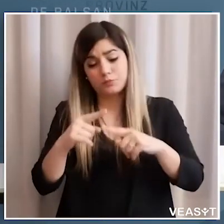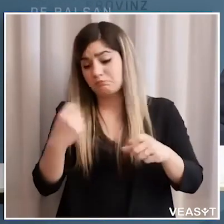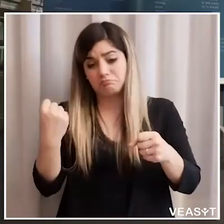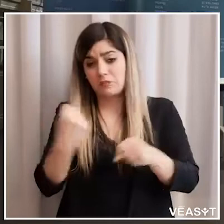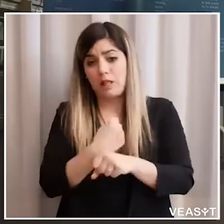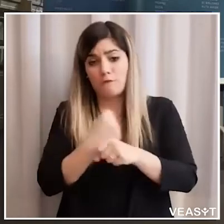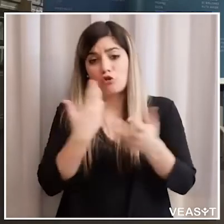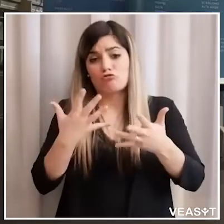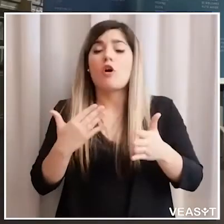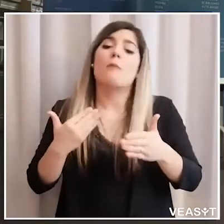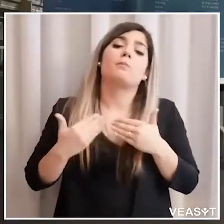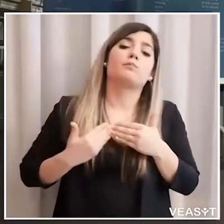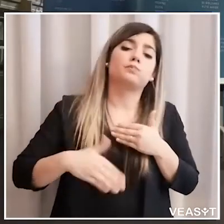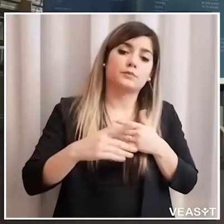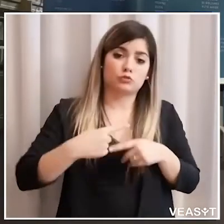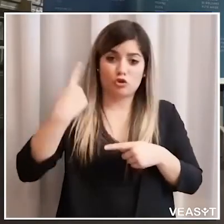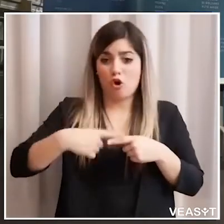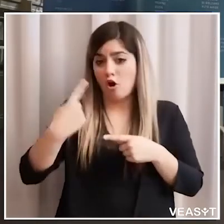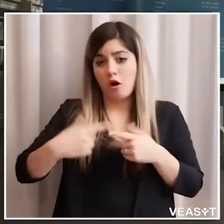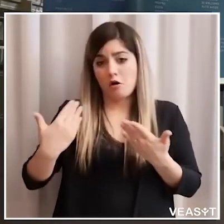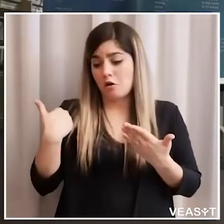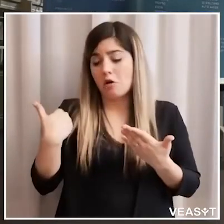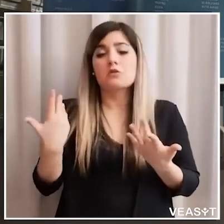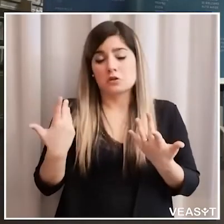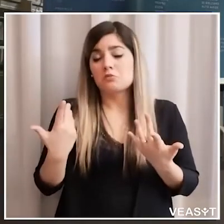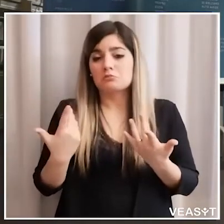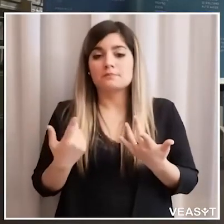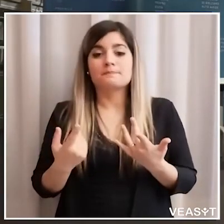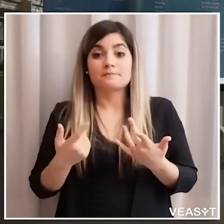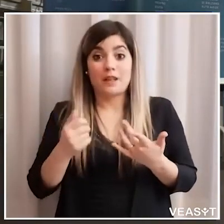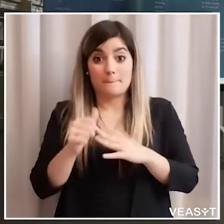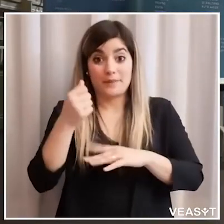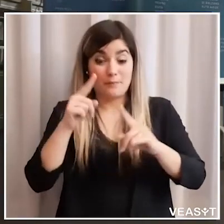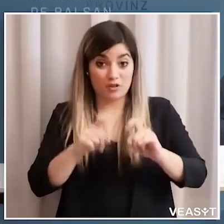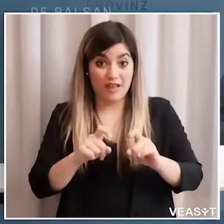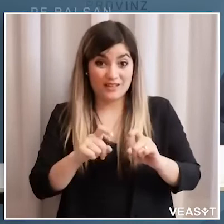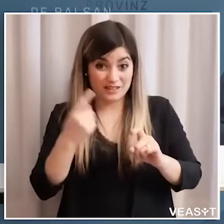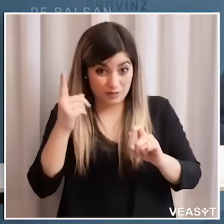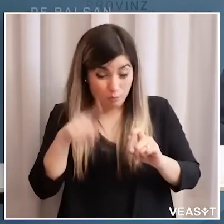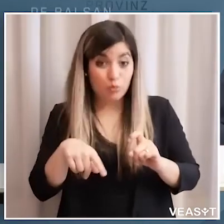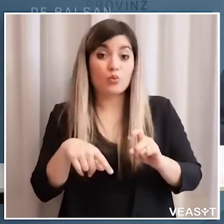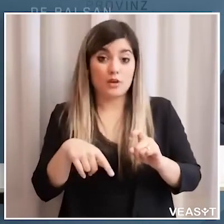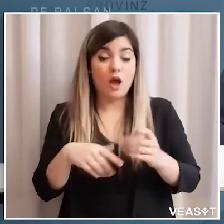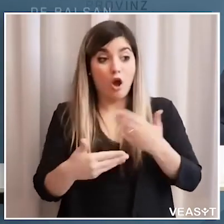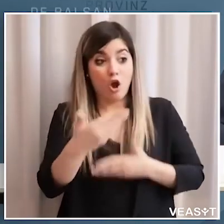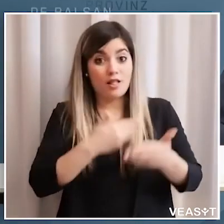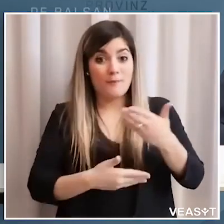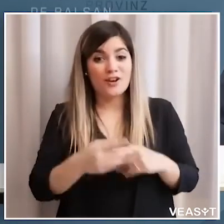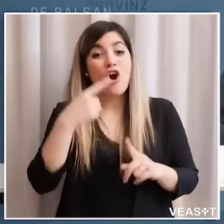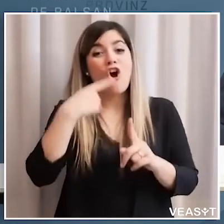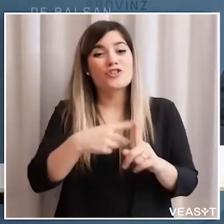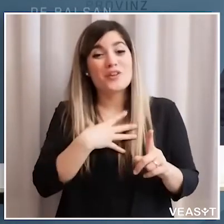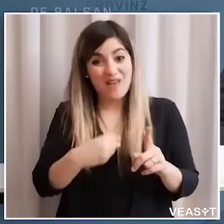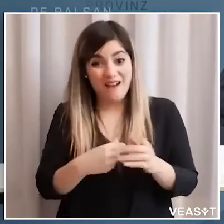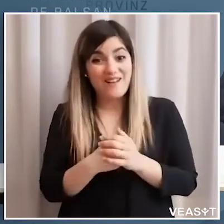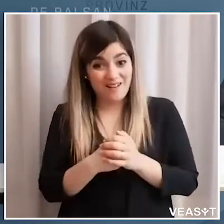è il lavoro che è già partito in questi giorni lo si sta facendo c'è stato il primo test anche con i collaboratori della